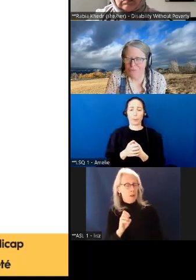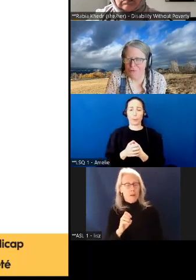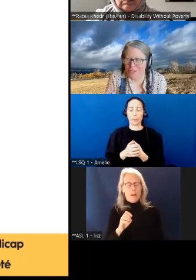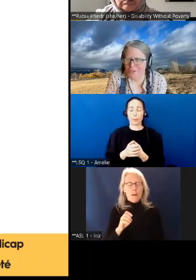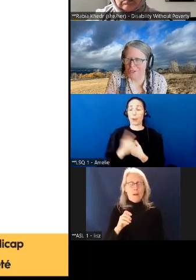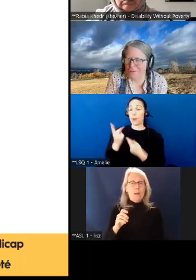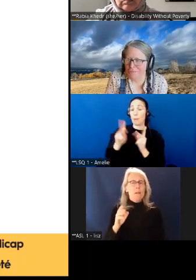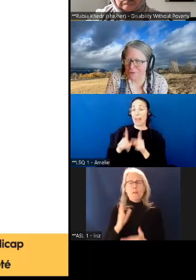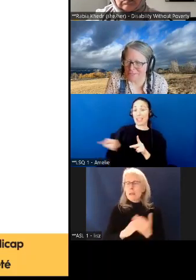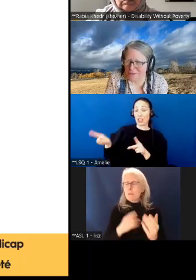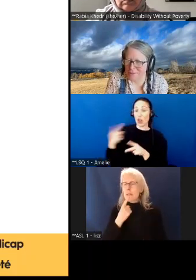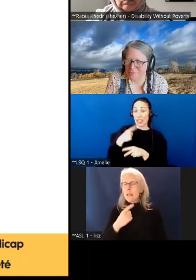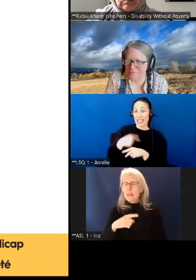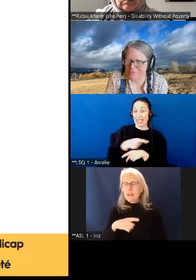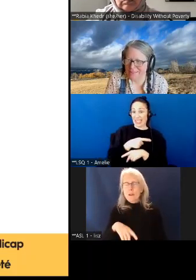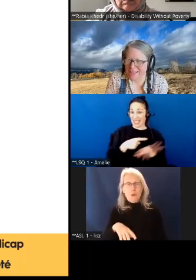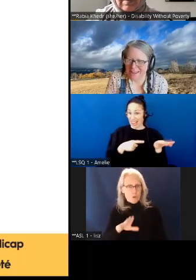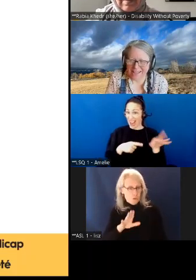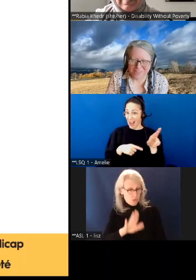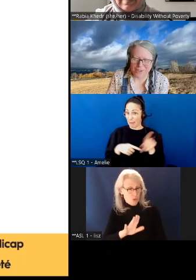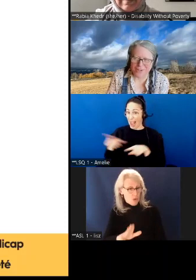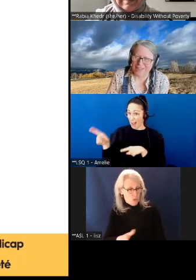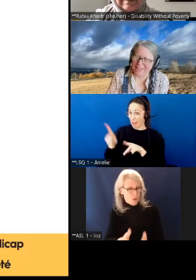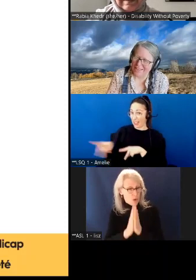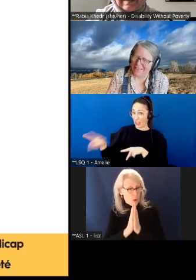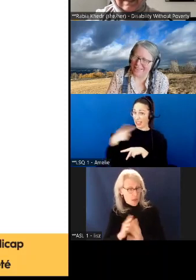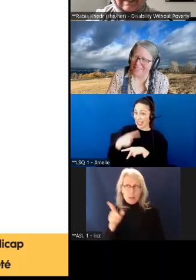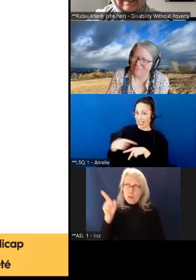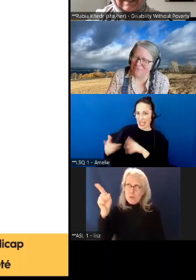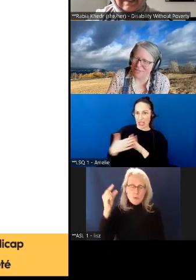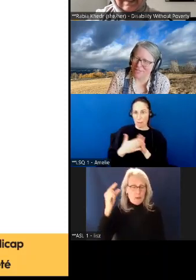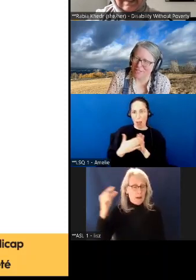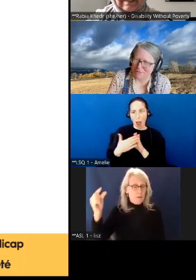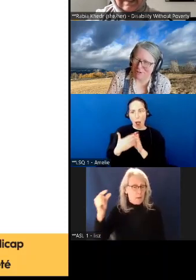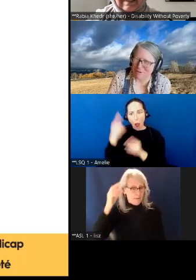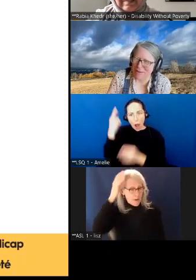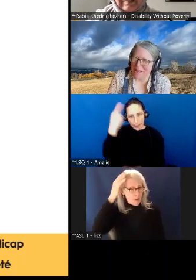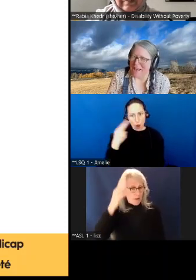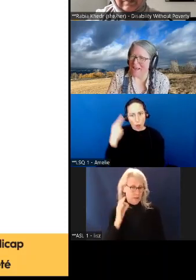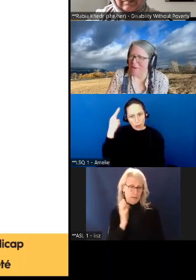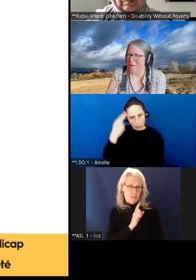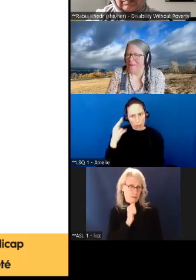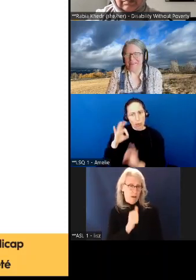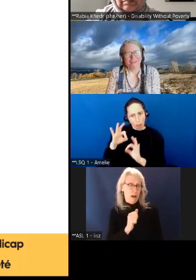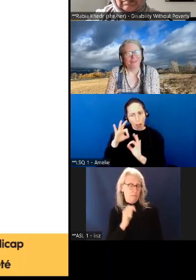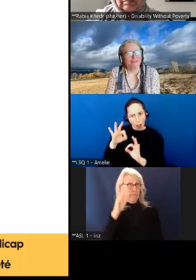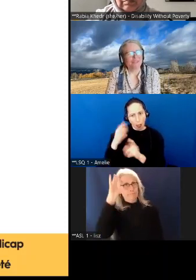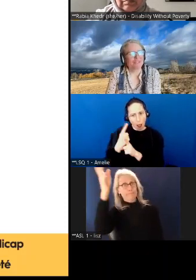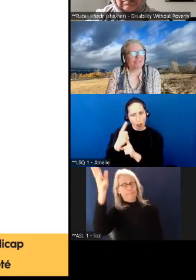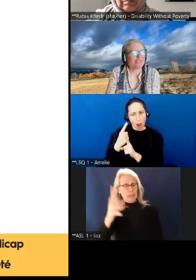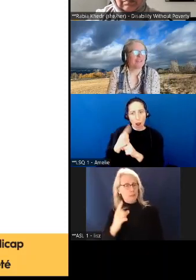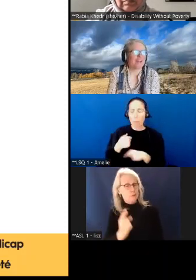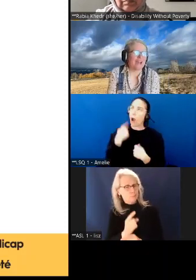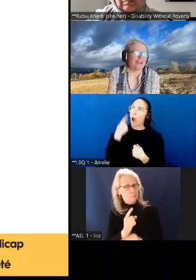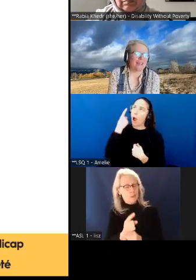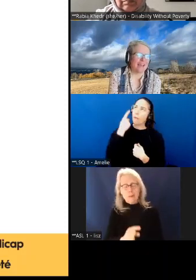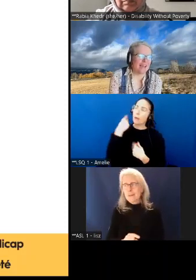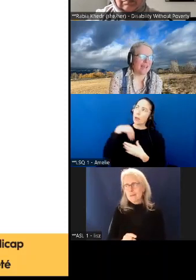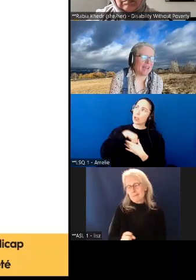dit que la demande que nous faisons est énormément raisonnable. Et je me suis dit oui, c'est vrai.